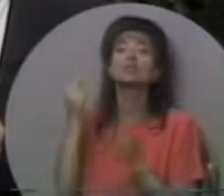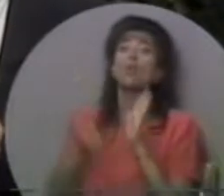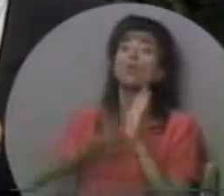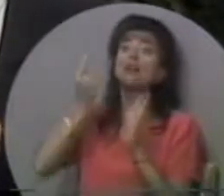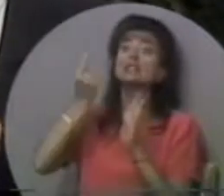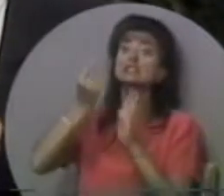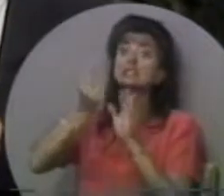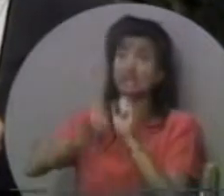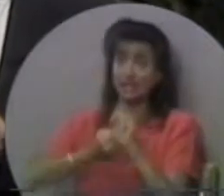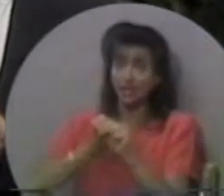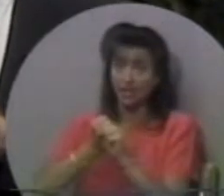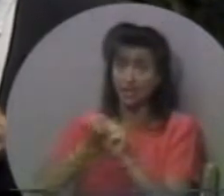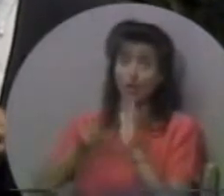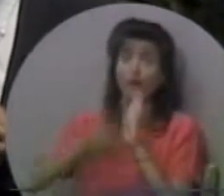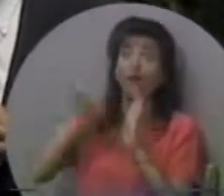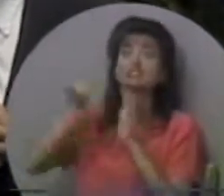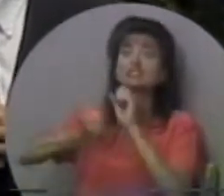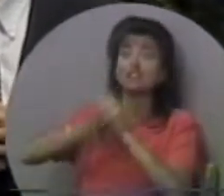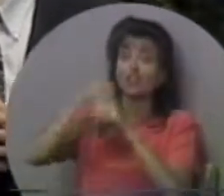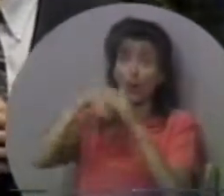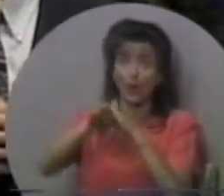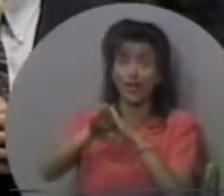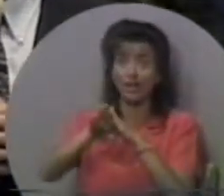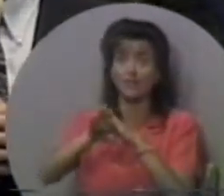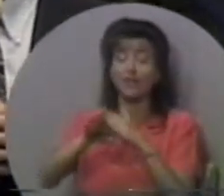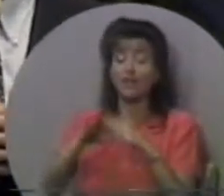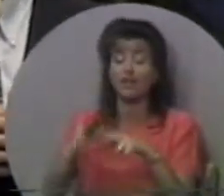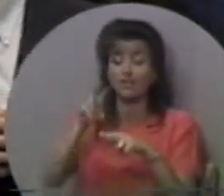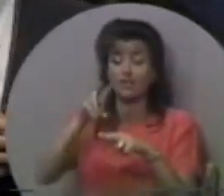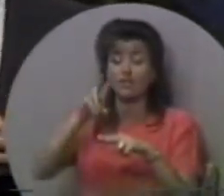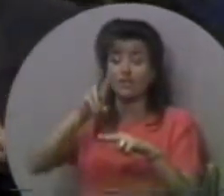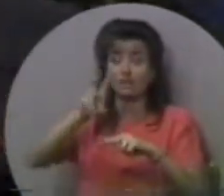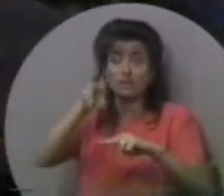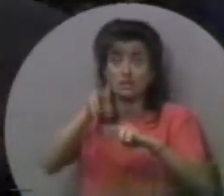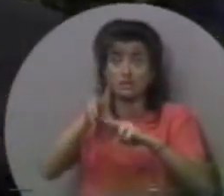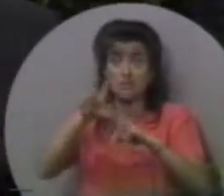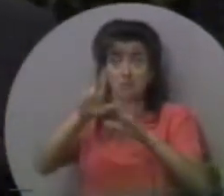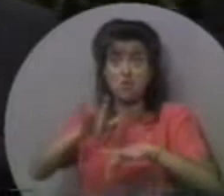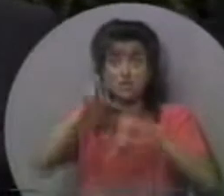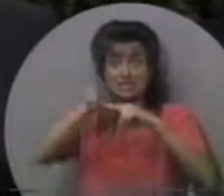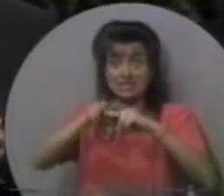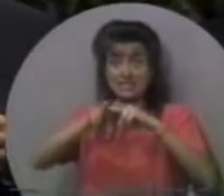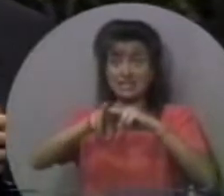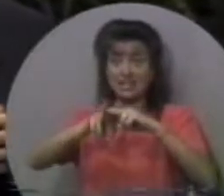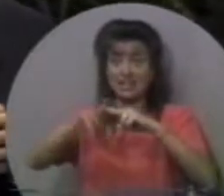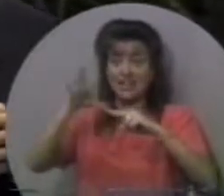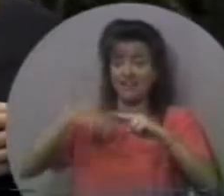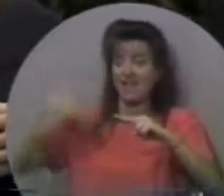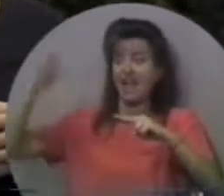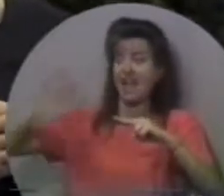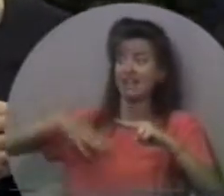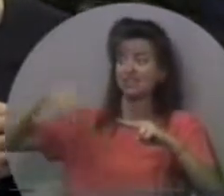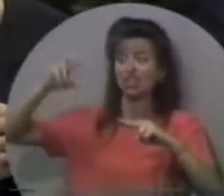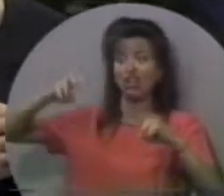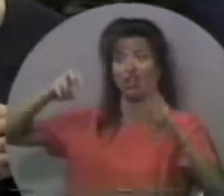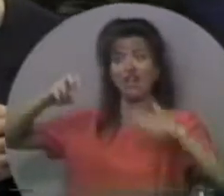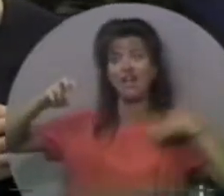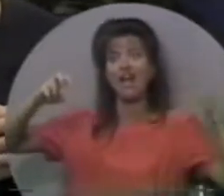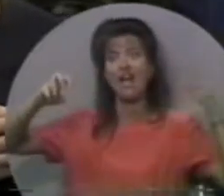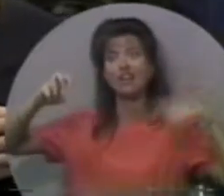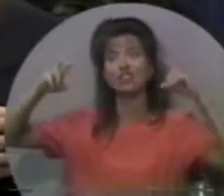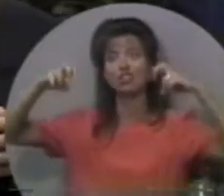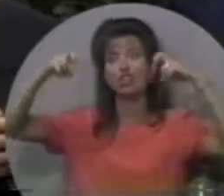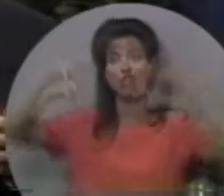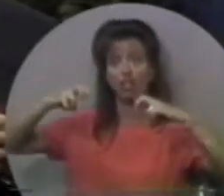там, де приймався пресвящений красний рік. Там стоять два херовини, поєднані над віком